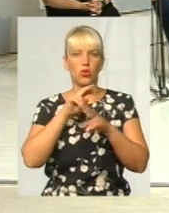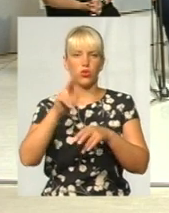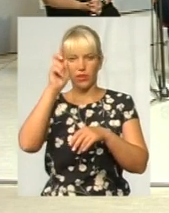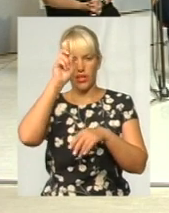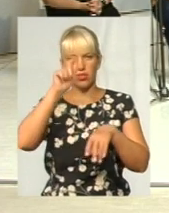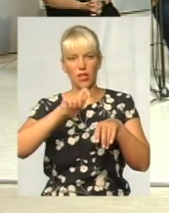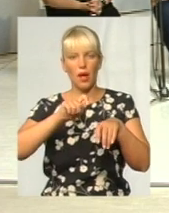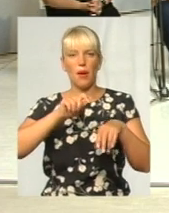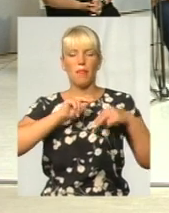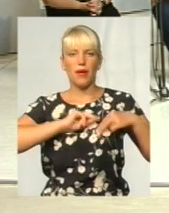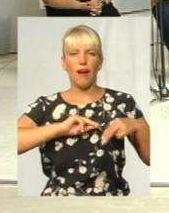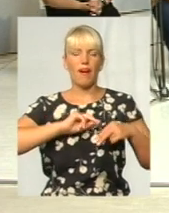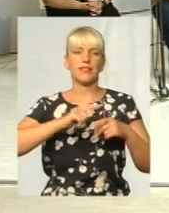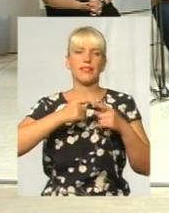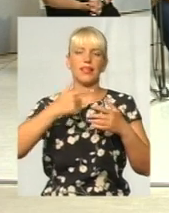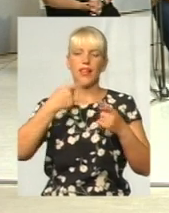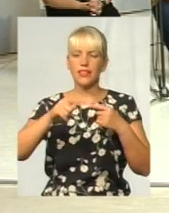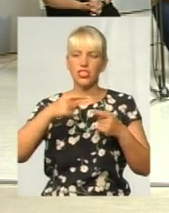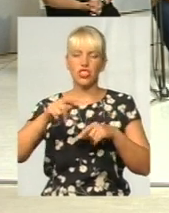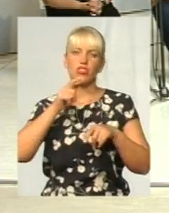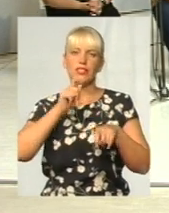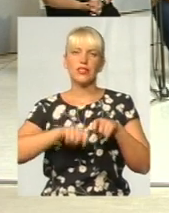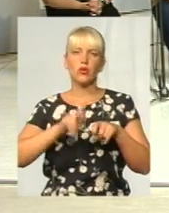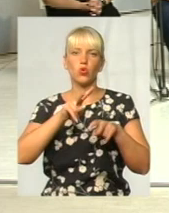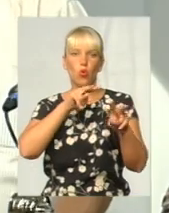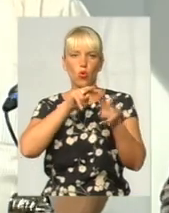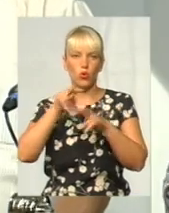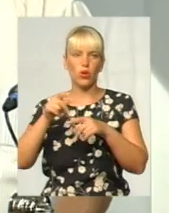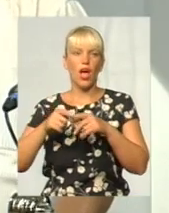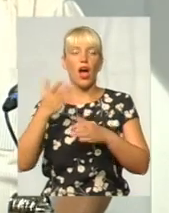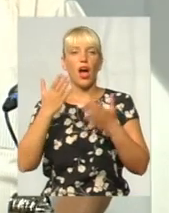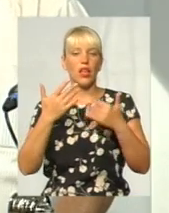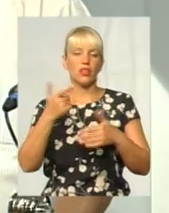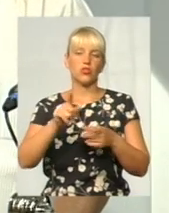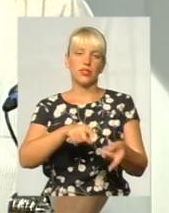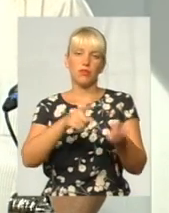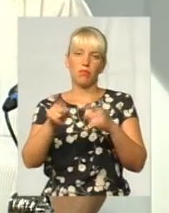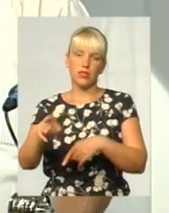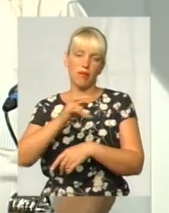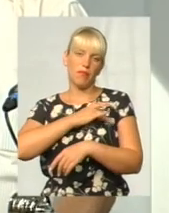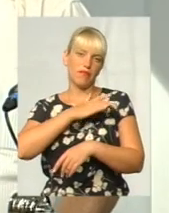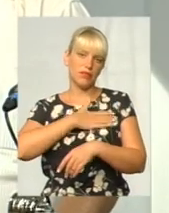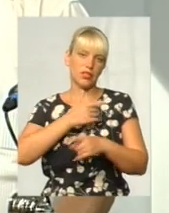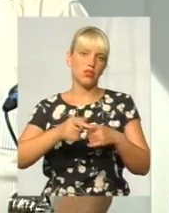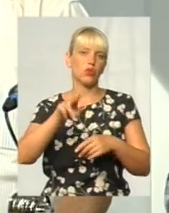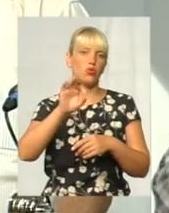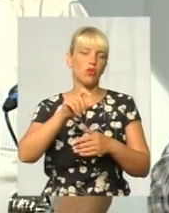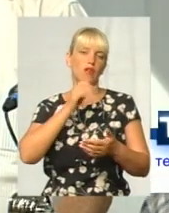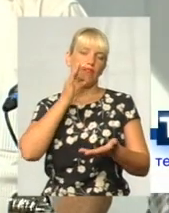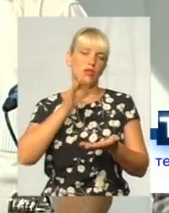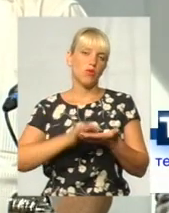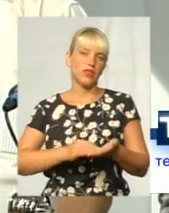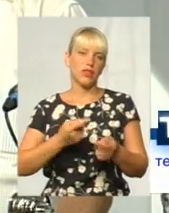Держпраці, інші інспекції контролюють. Якщо ж ми говоримо, коли будівля стає приватною власністю, тут вже бере на себе відповідальність